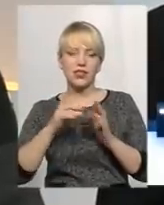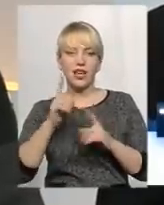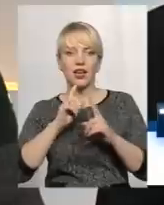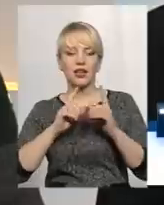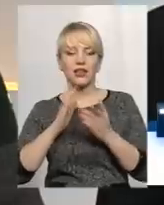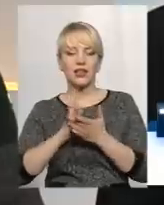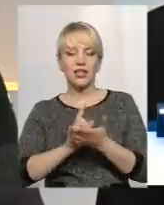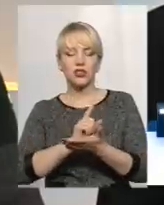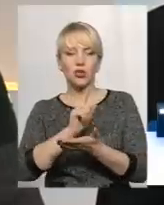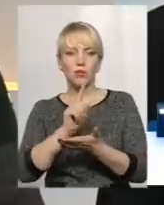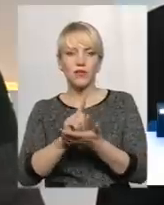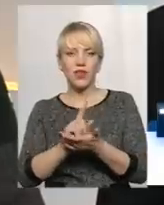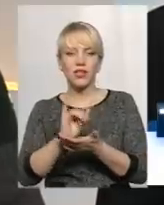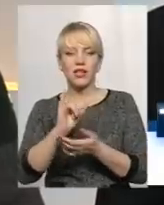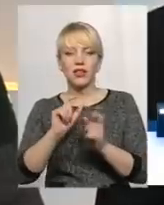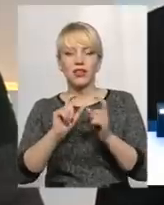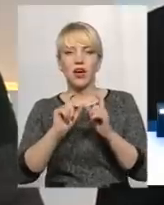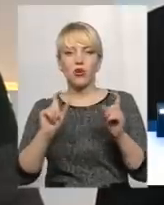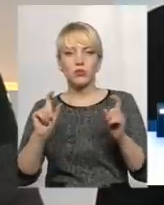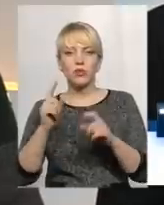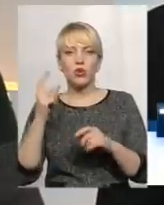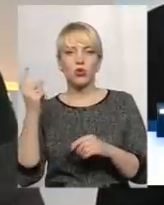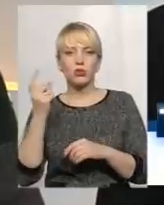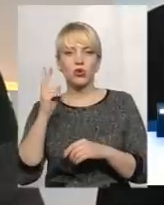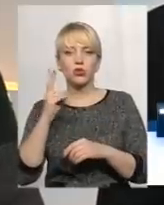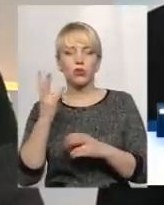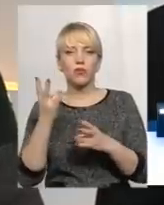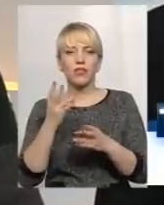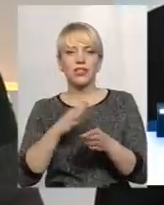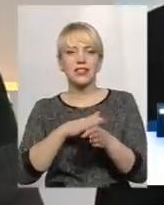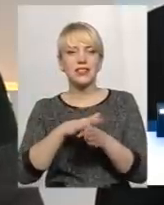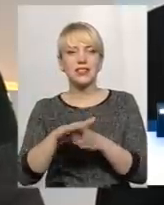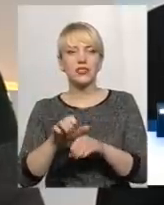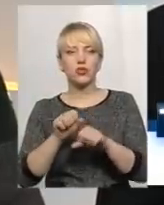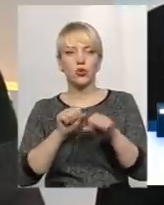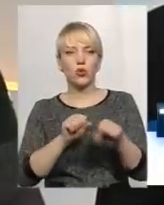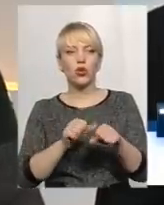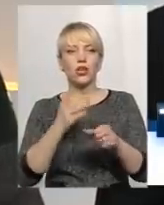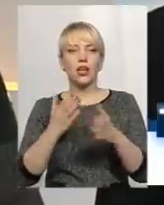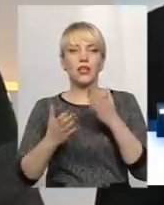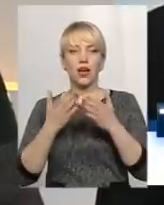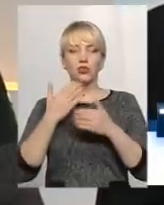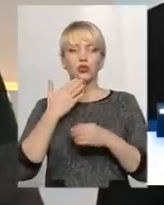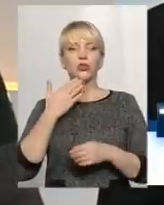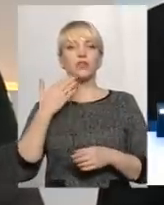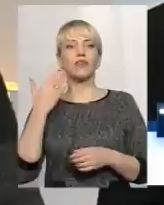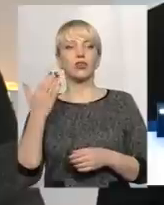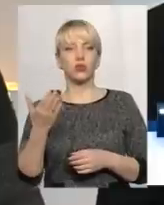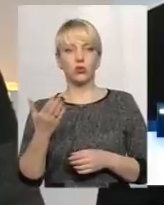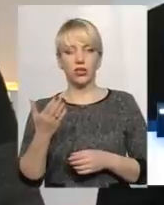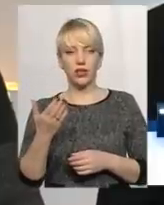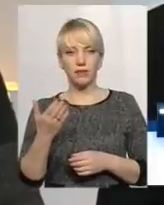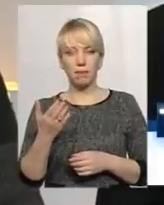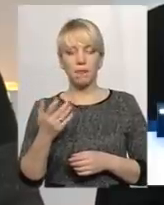'язання на суб'єкт господарювання, який має здійснювати охорону Якщо звернулися в компетенцію